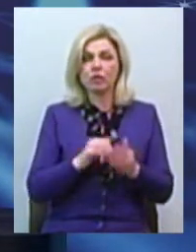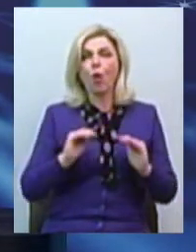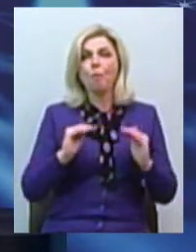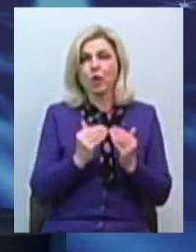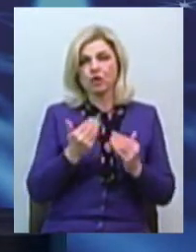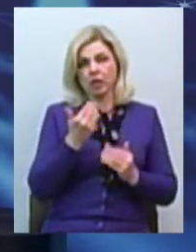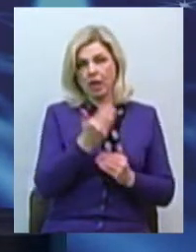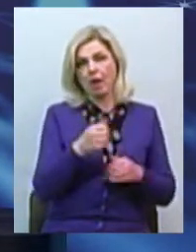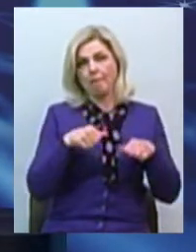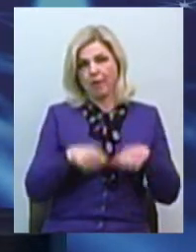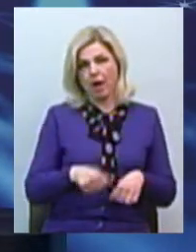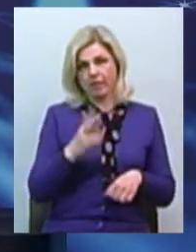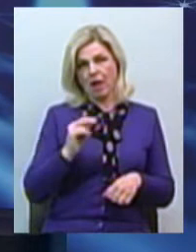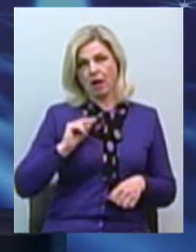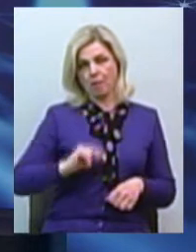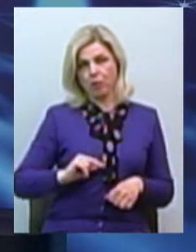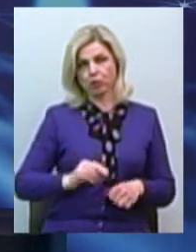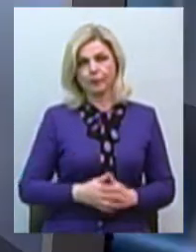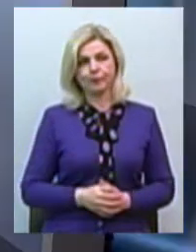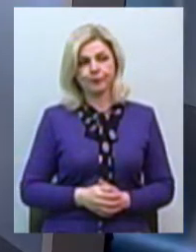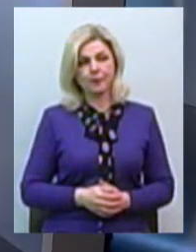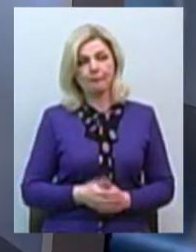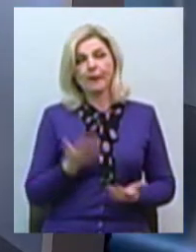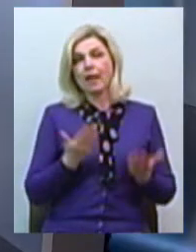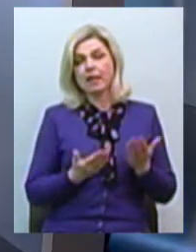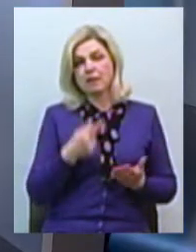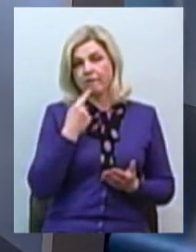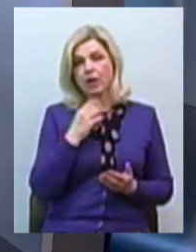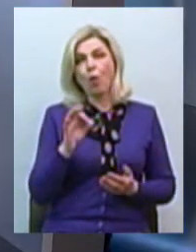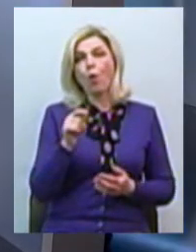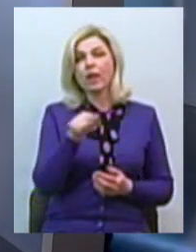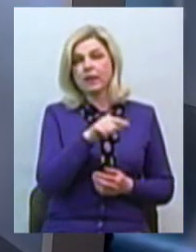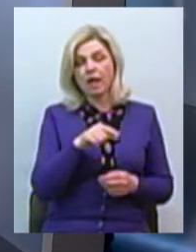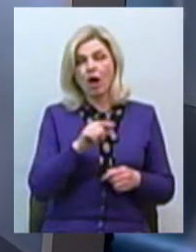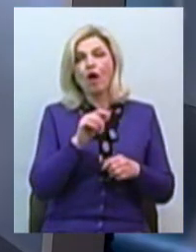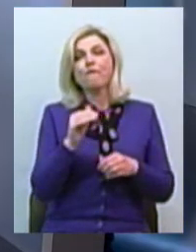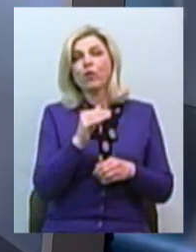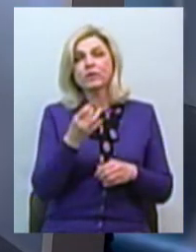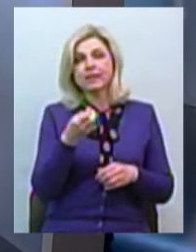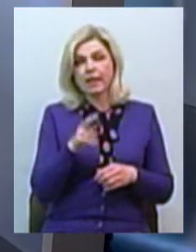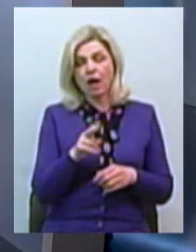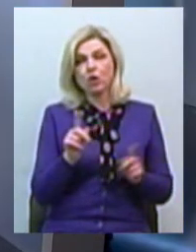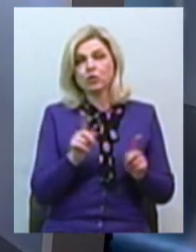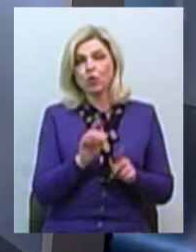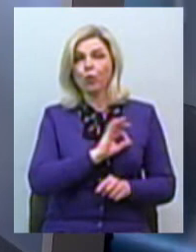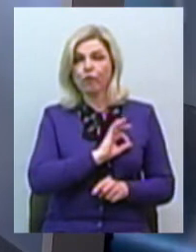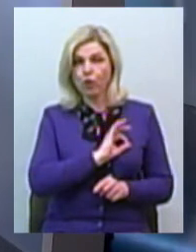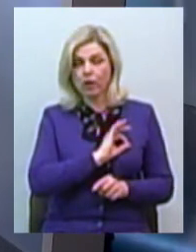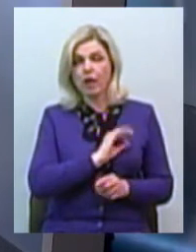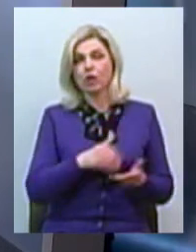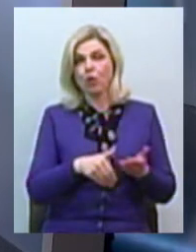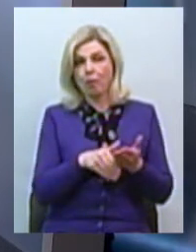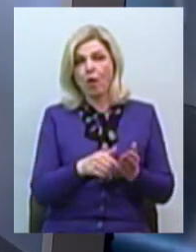прав на роботу? Якщо говорити про ті функції, які виконує саме система безоплатної правої допомоги, то це в першу чергу